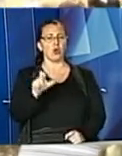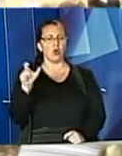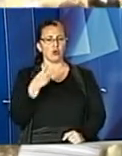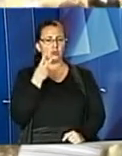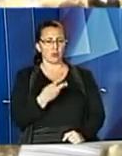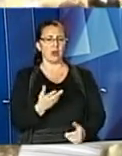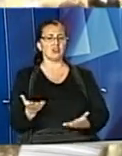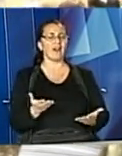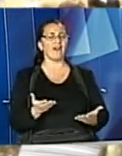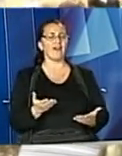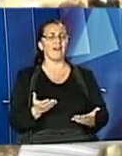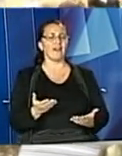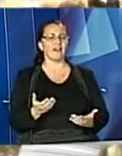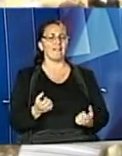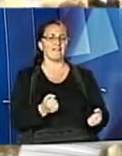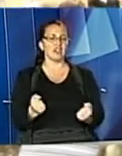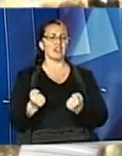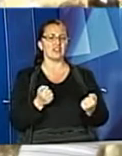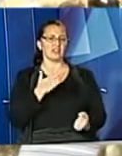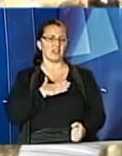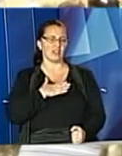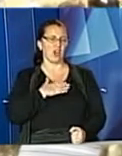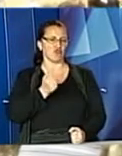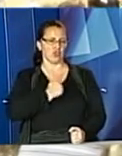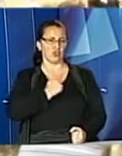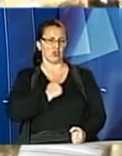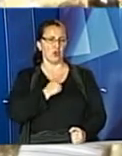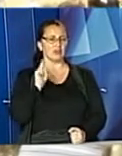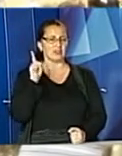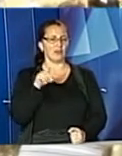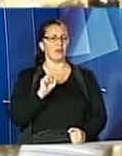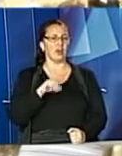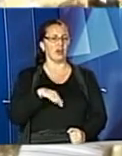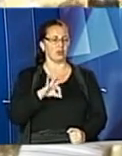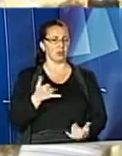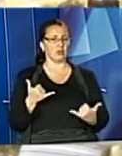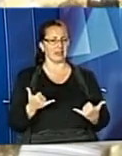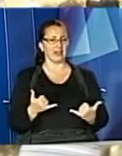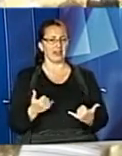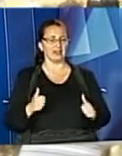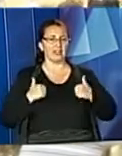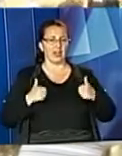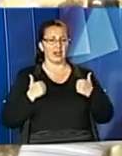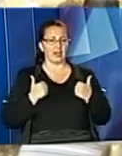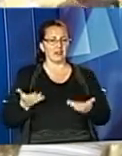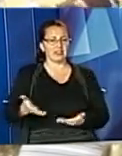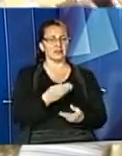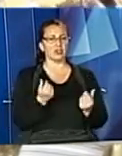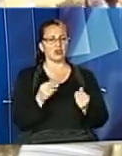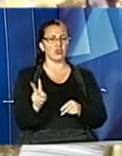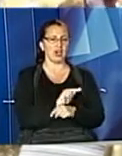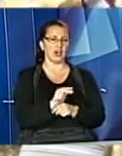їздять наші добровольці в зоні бойових дій. Зараз намагаємося збирати якісь кошти на ремонт автомобілів.